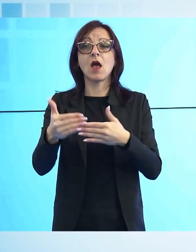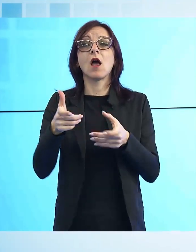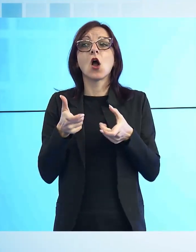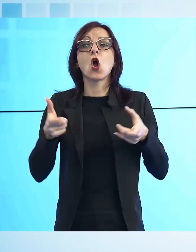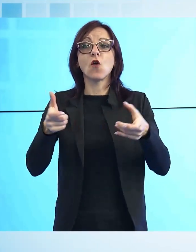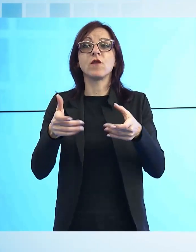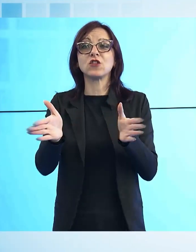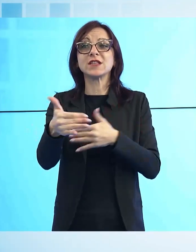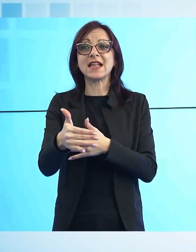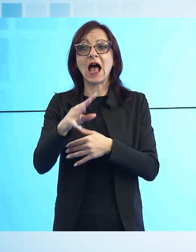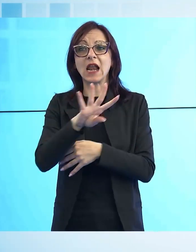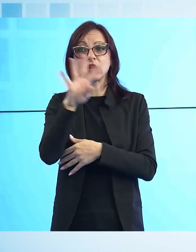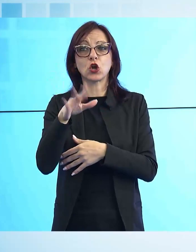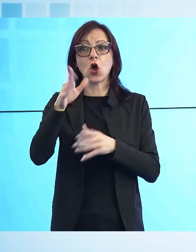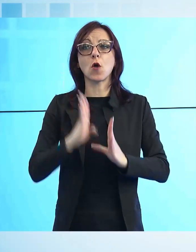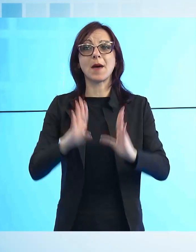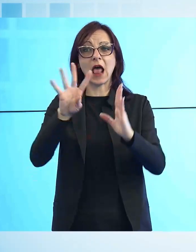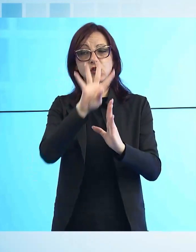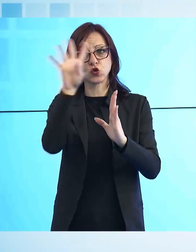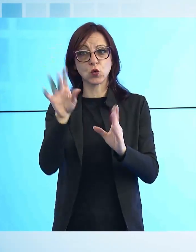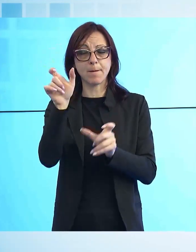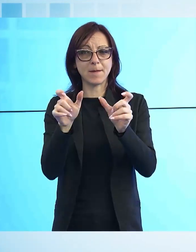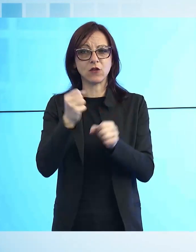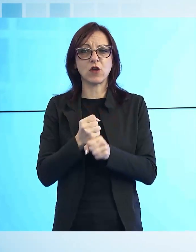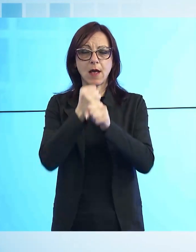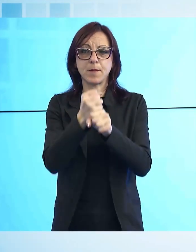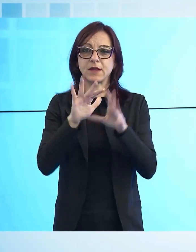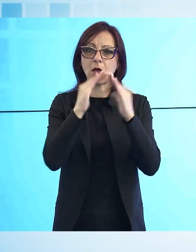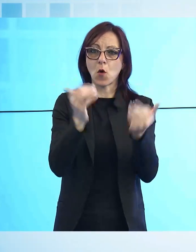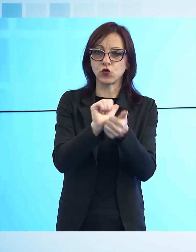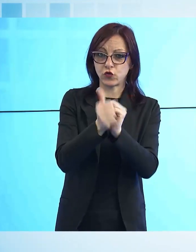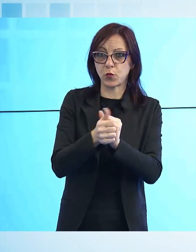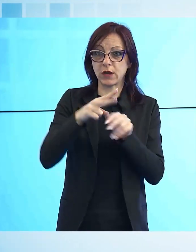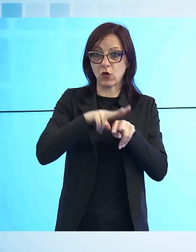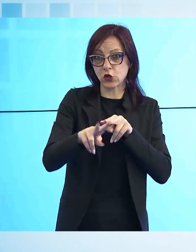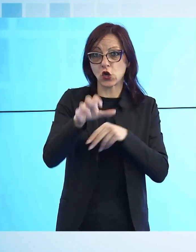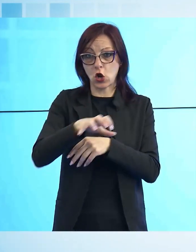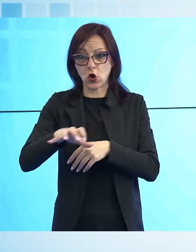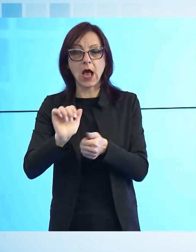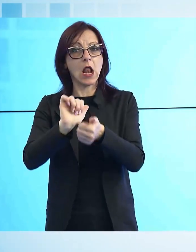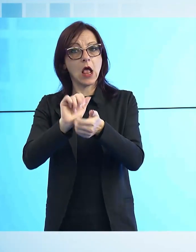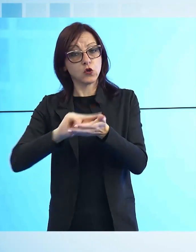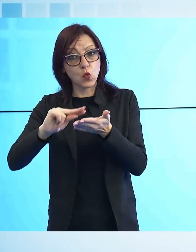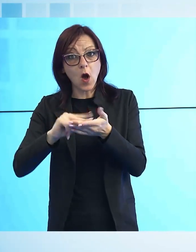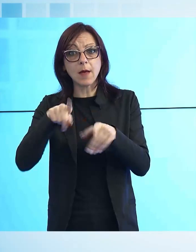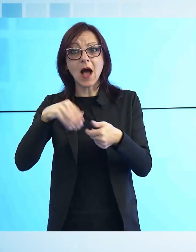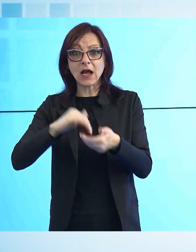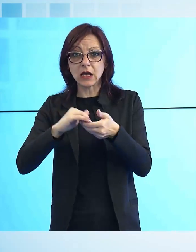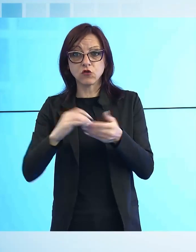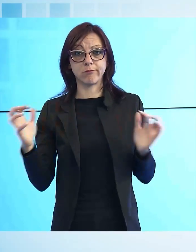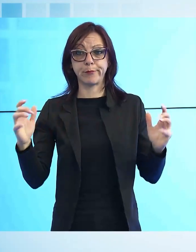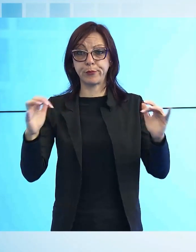locali, amministratori, rappresentanti del mondo sportivo nazionale e locale, della scuola, dell'associazionismo, si sono